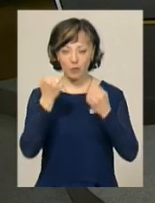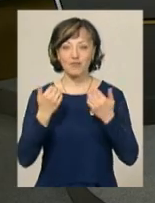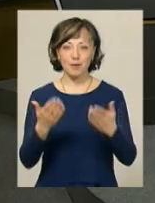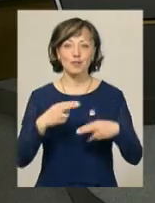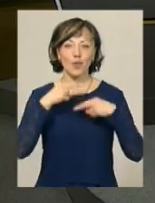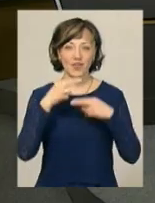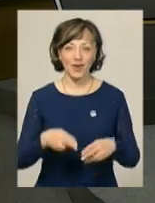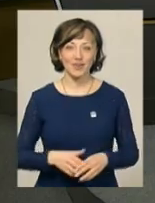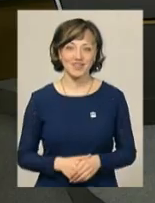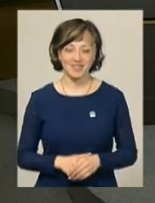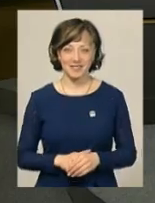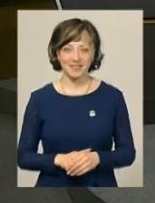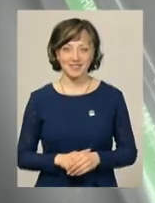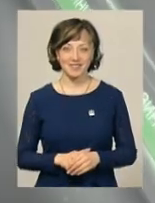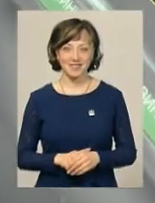вам за увагу.